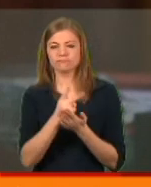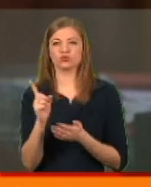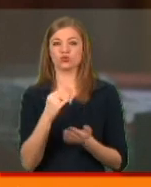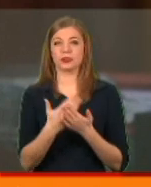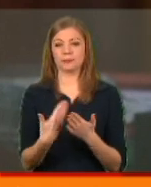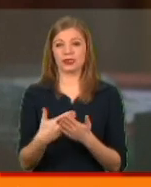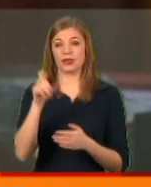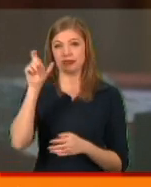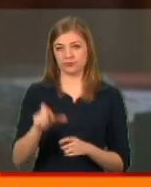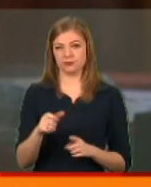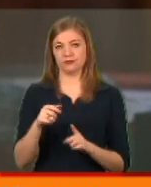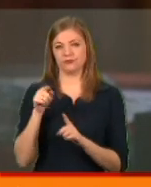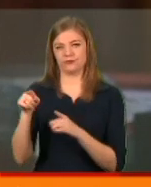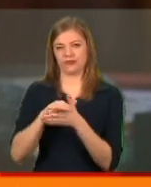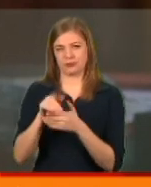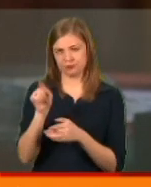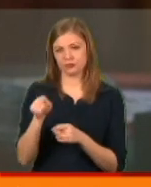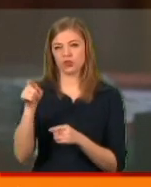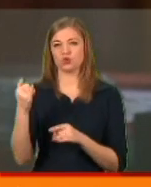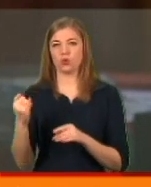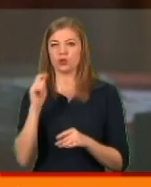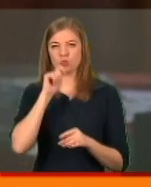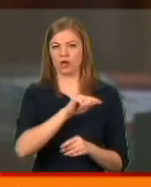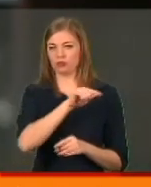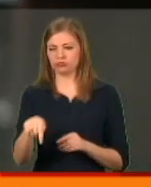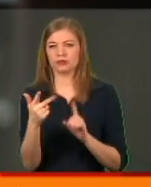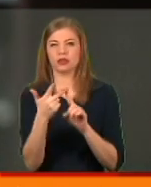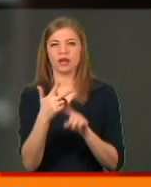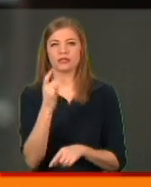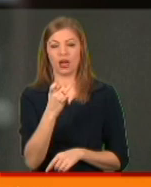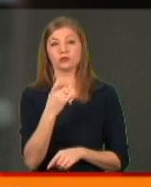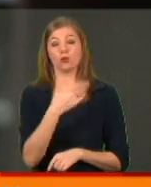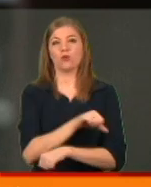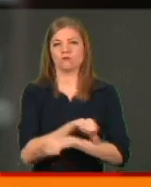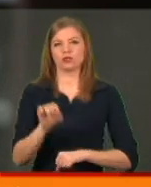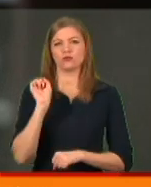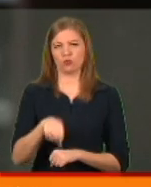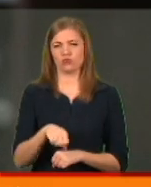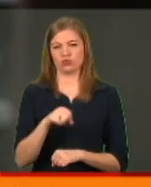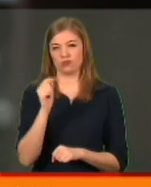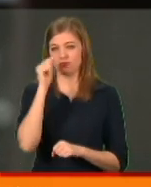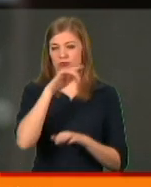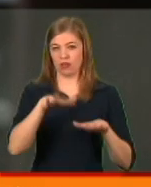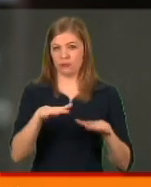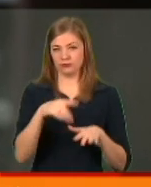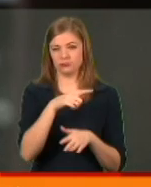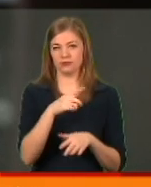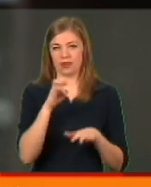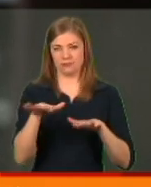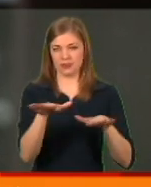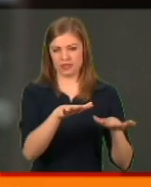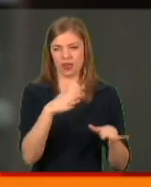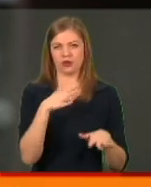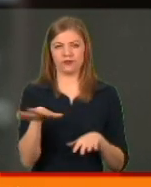що, ось, наприклад, громадянка Острікова сьогодні заїжджає в Україну третій раз, то митники можуть на це просто там, знаходячись на місцях,